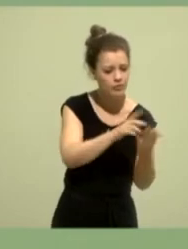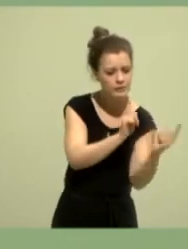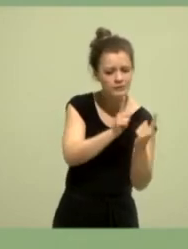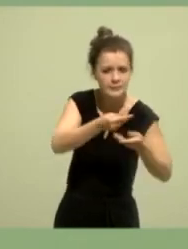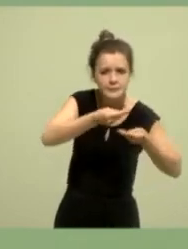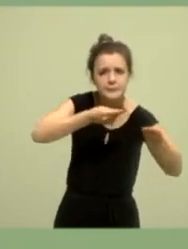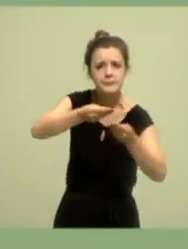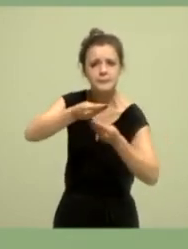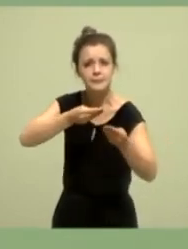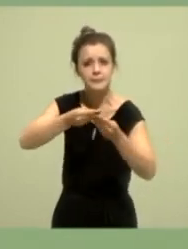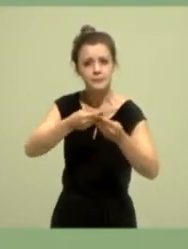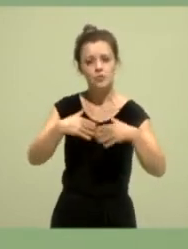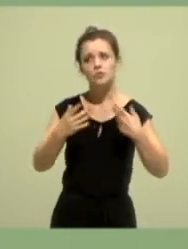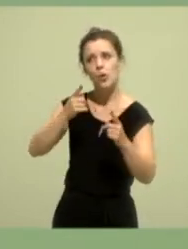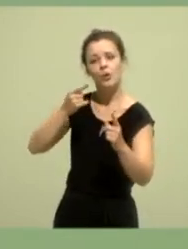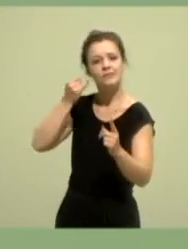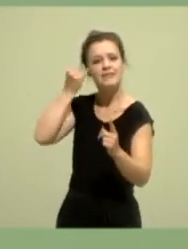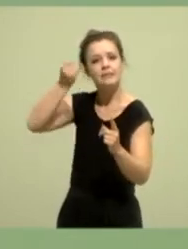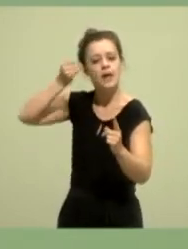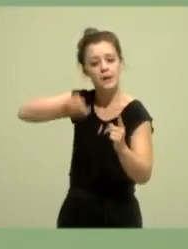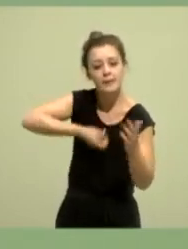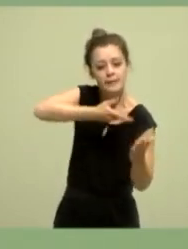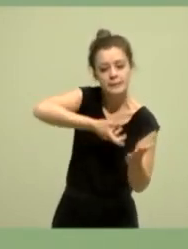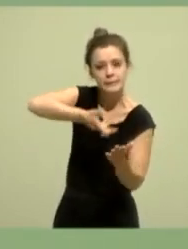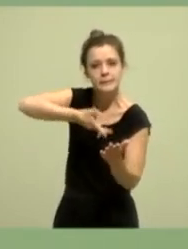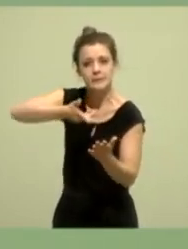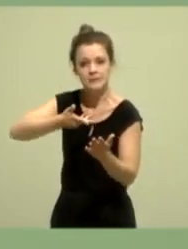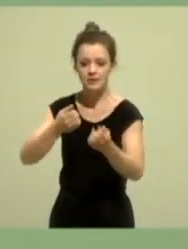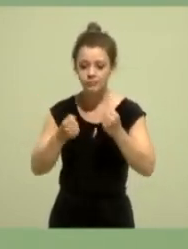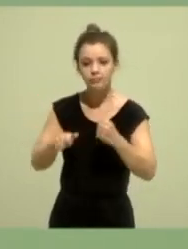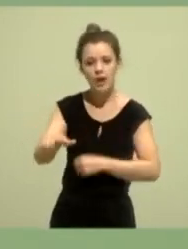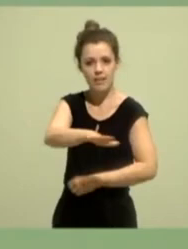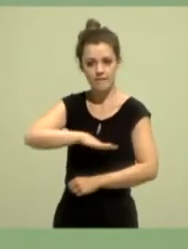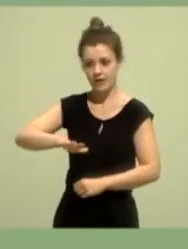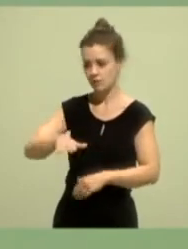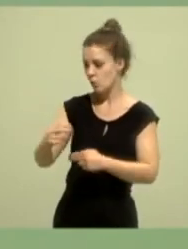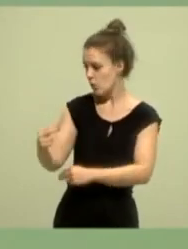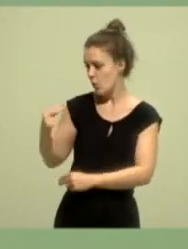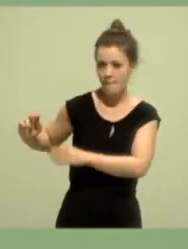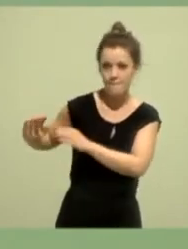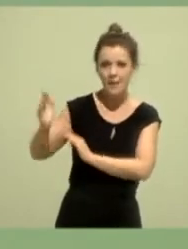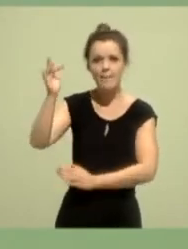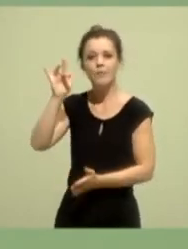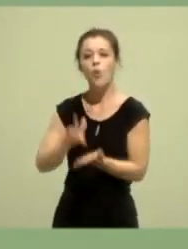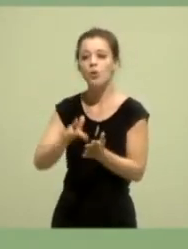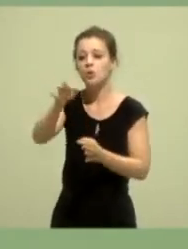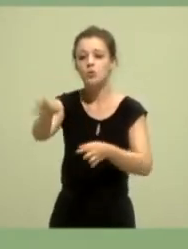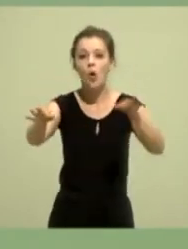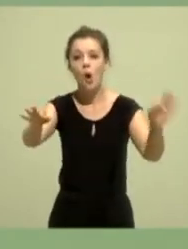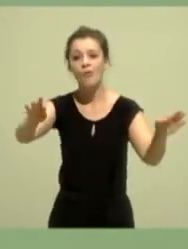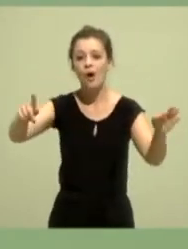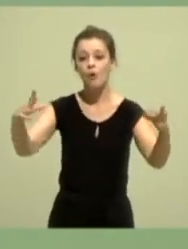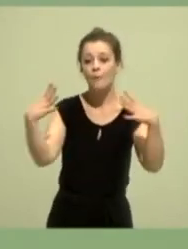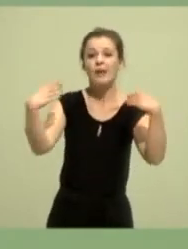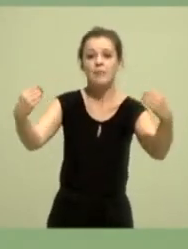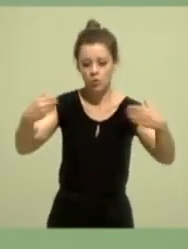Westfalen. Unser grandioser Wahlerfolg war möglich, weil wir auch im ländlichen Raum sichtbarer waren und unsere Ideen erklären